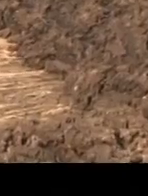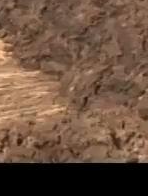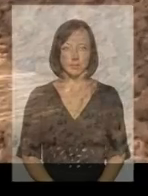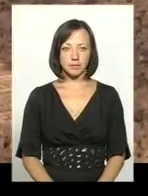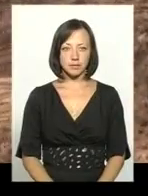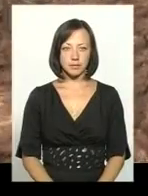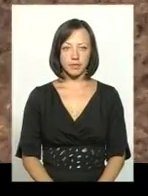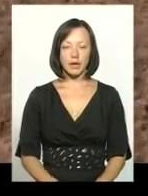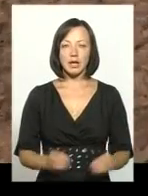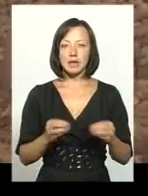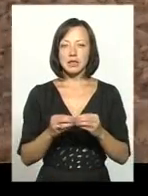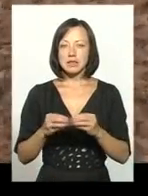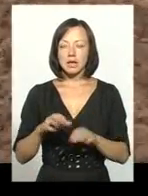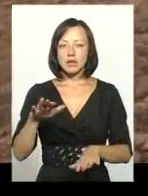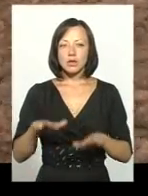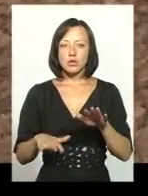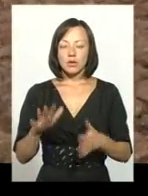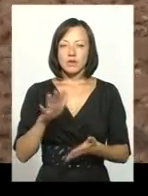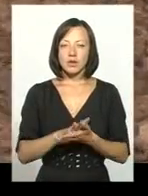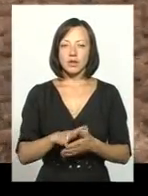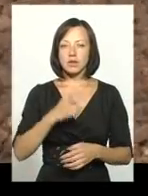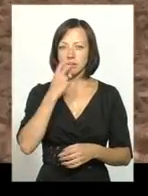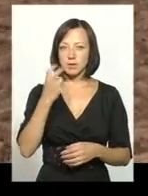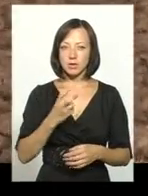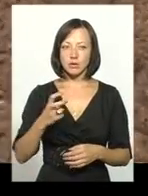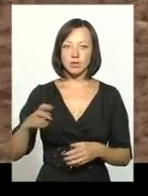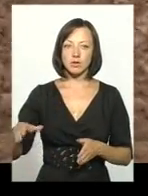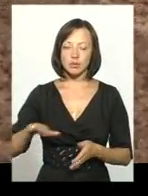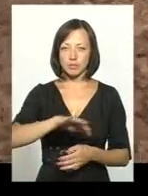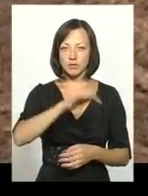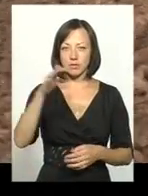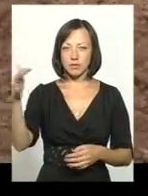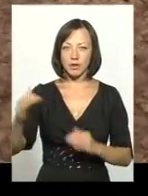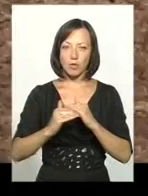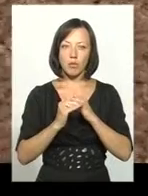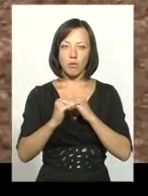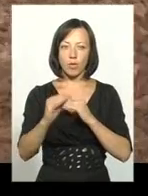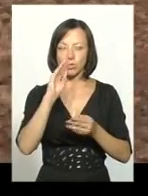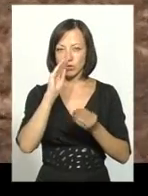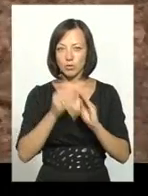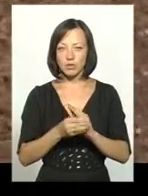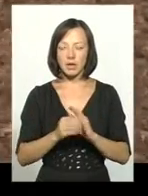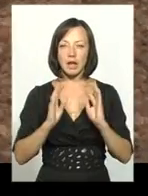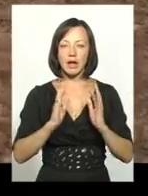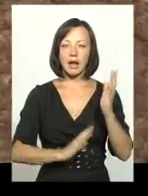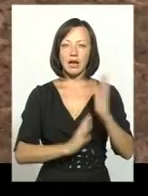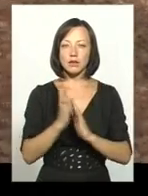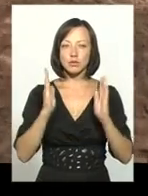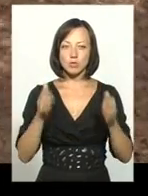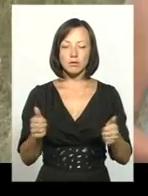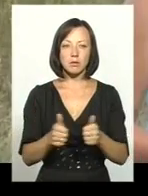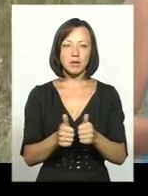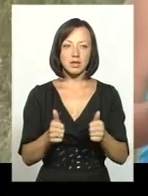Десятки тонн відходів лягли смердючими кучогорами на межі пшеничного поля, сховані від людського ока у лісу смузів безпосередній